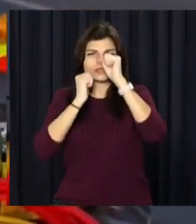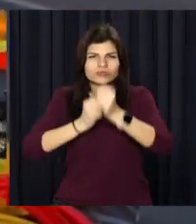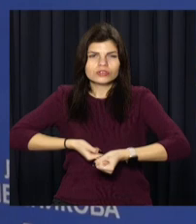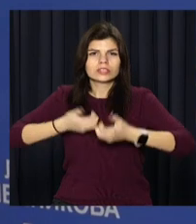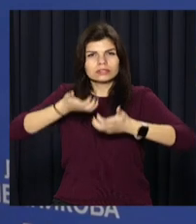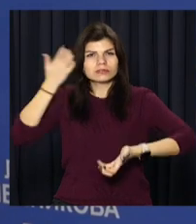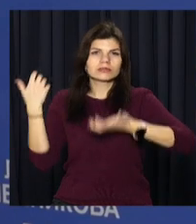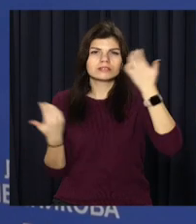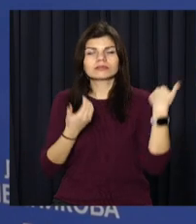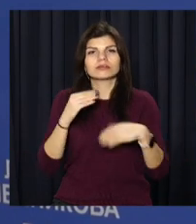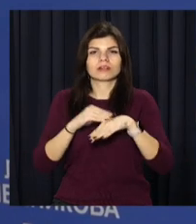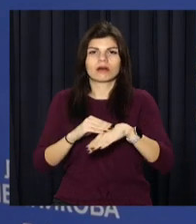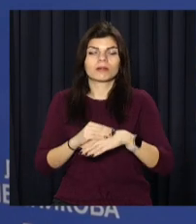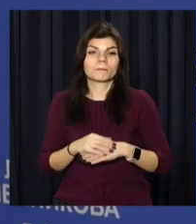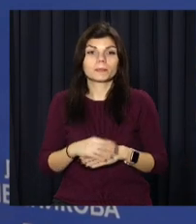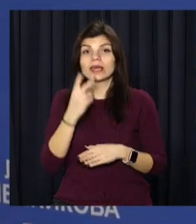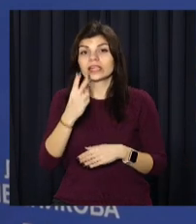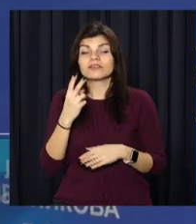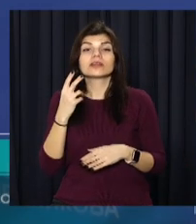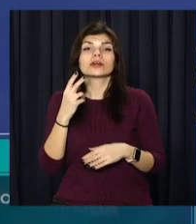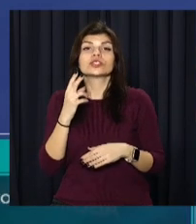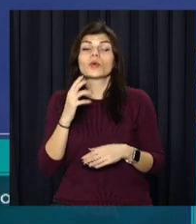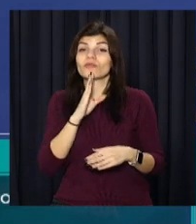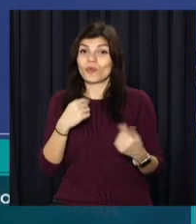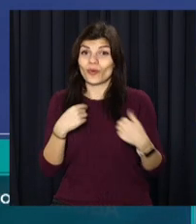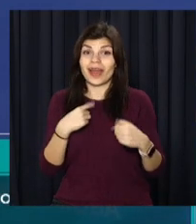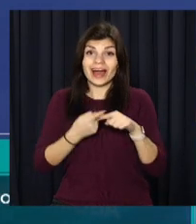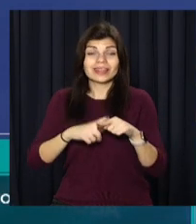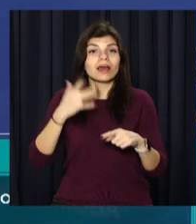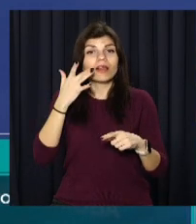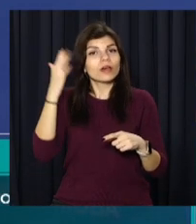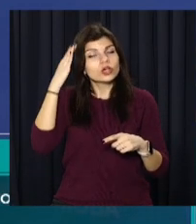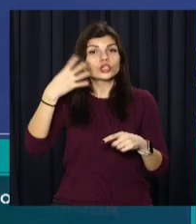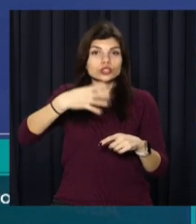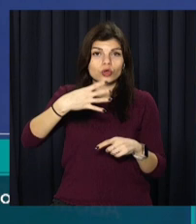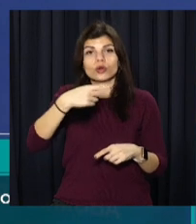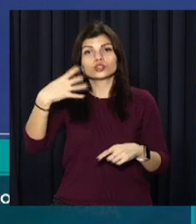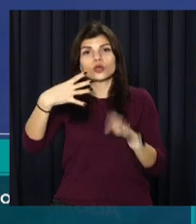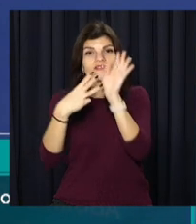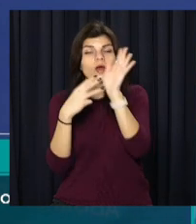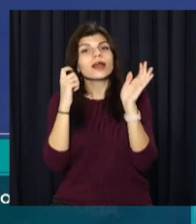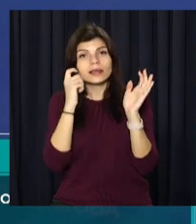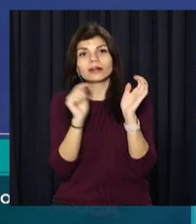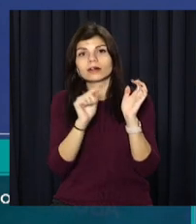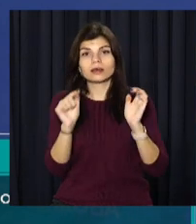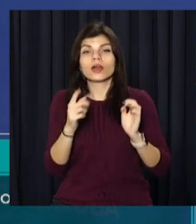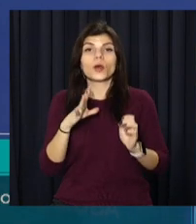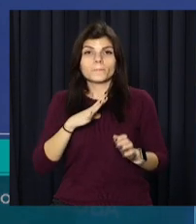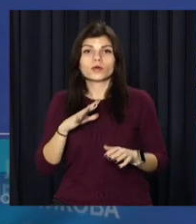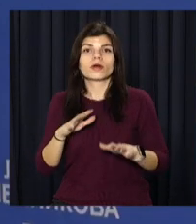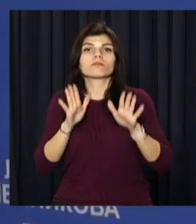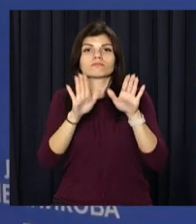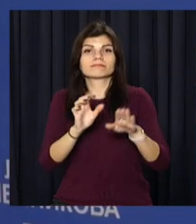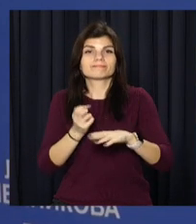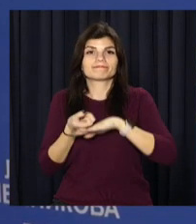рятувальники. Дві постраждали з легкими черепно-мозковими травмами. Жінки 40-48 років достали